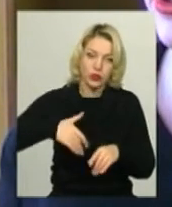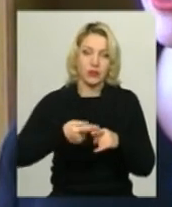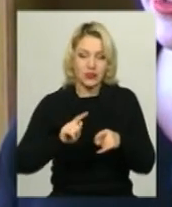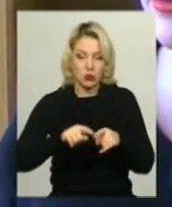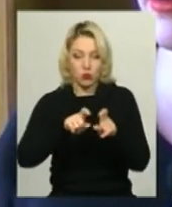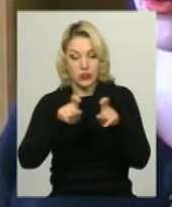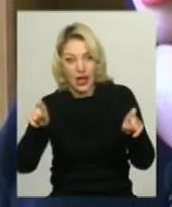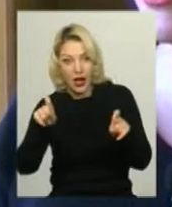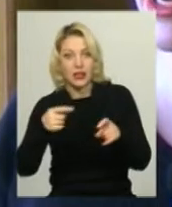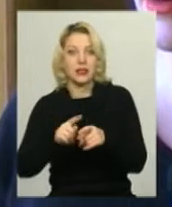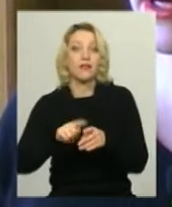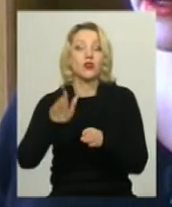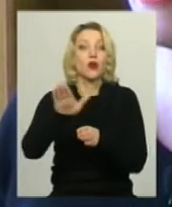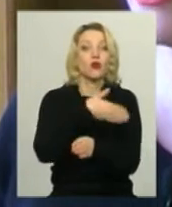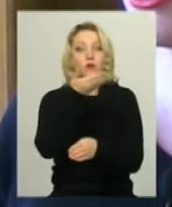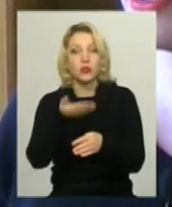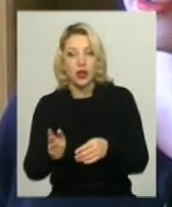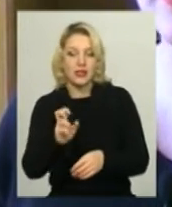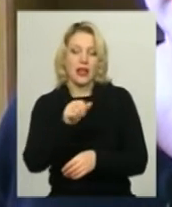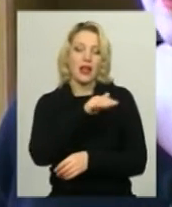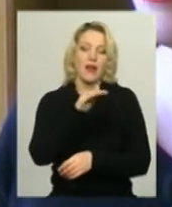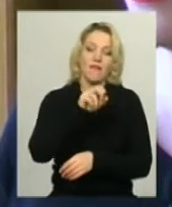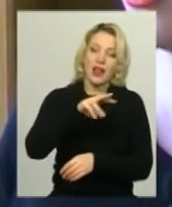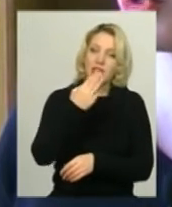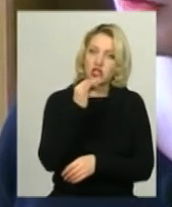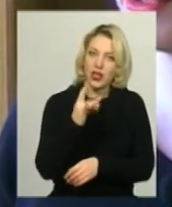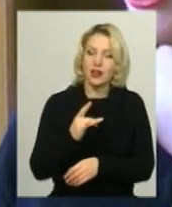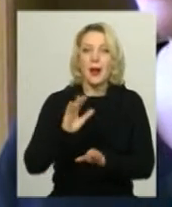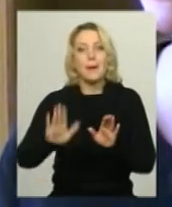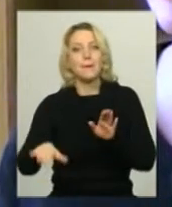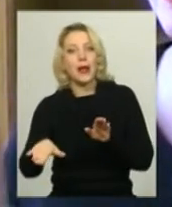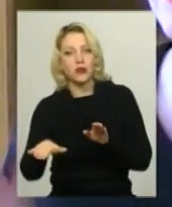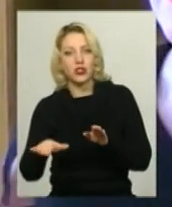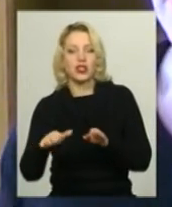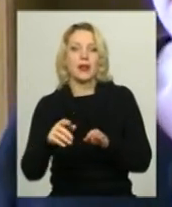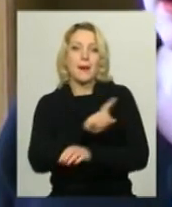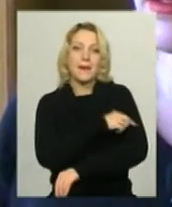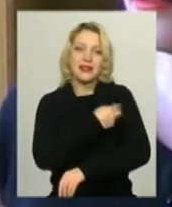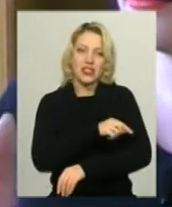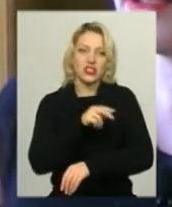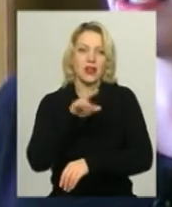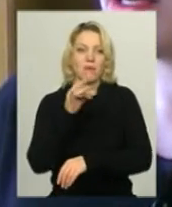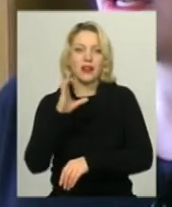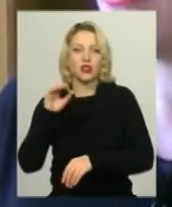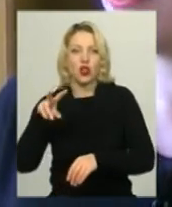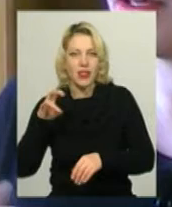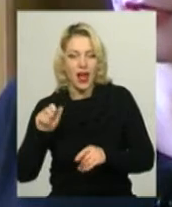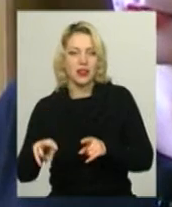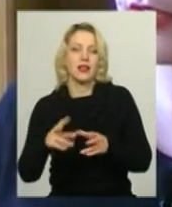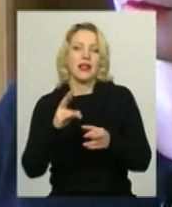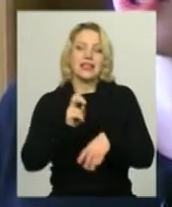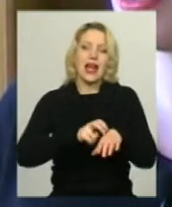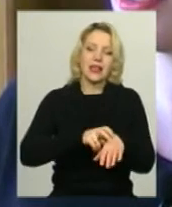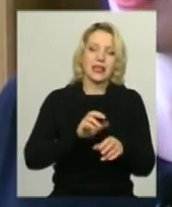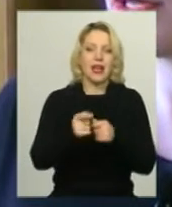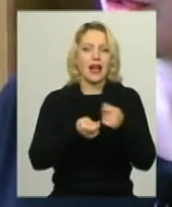закладі вони розподіляються на фельдшерів, на молодший медичний персонал, на лікарів, на